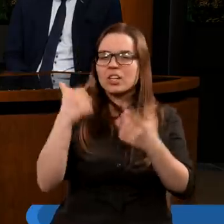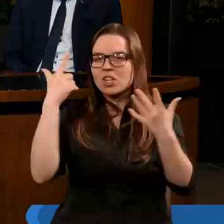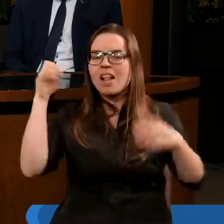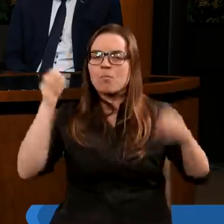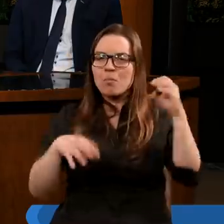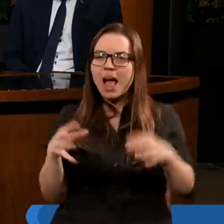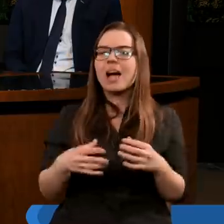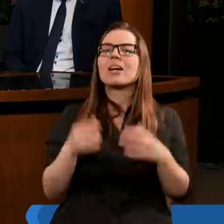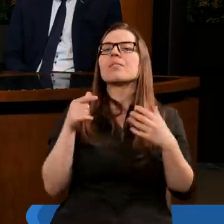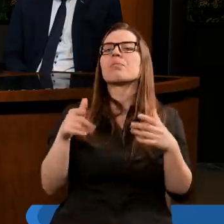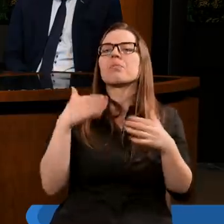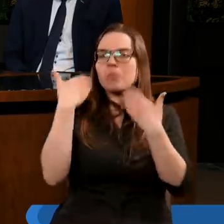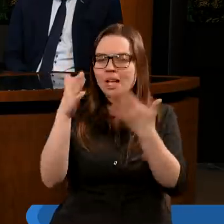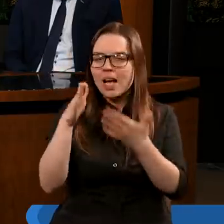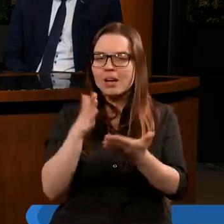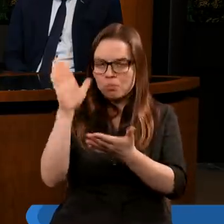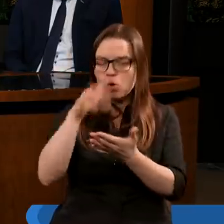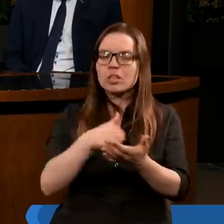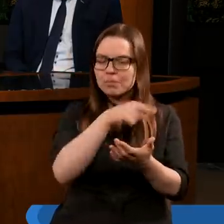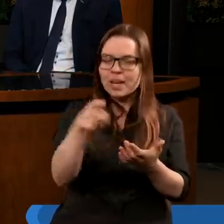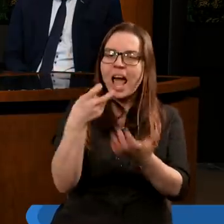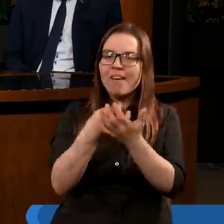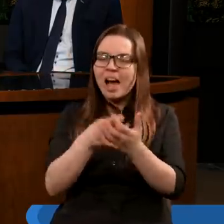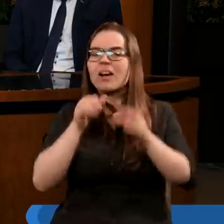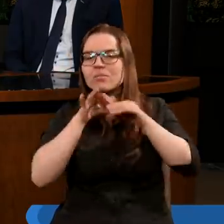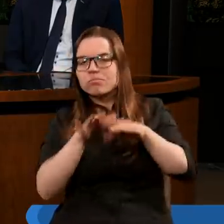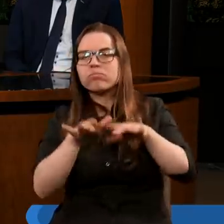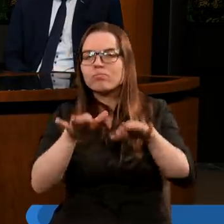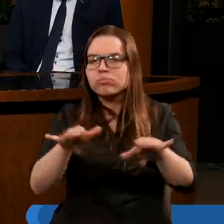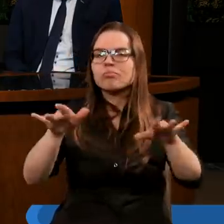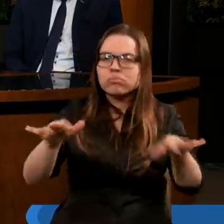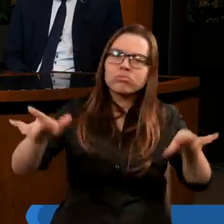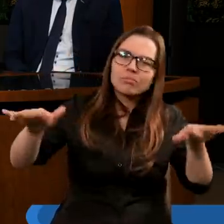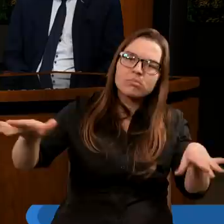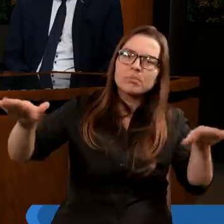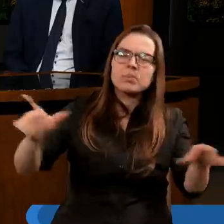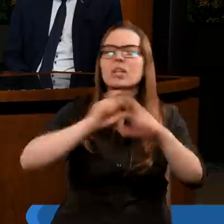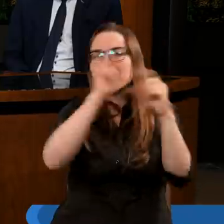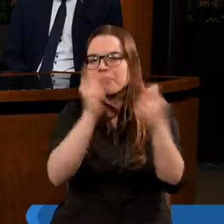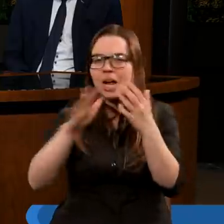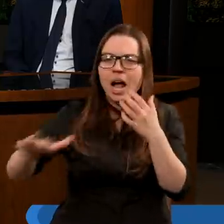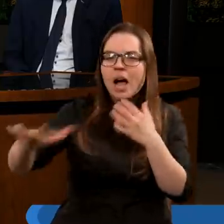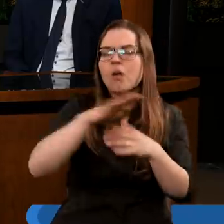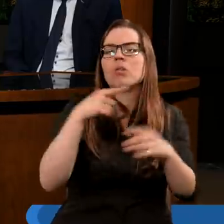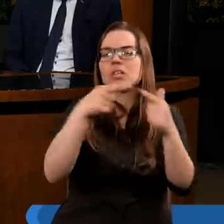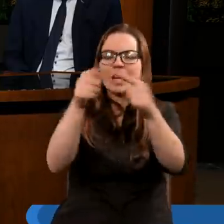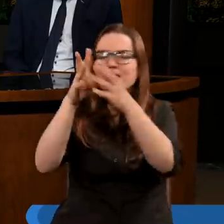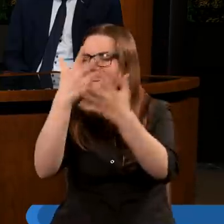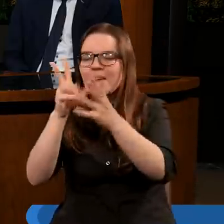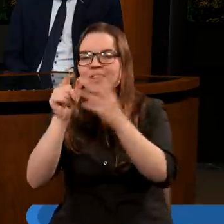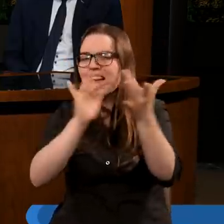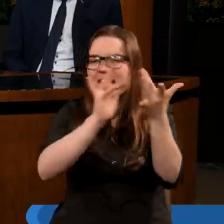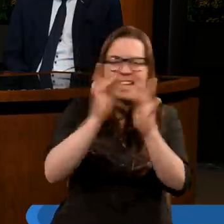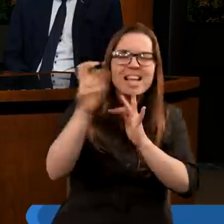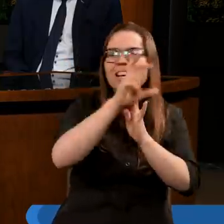plak. Daj, Panie, żeby Ewangelia rozchodziła się we wszystkie zakątki ziemi, czy to przez